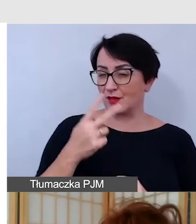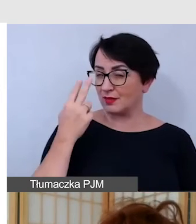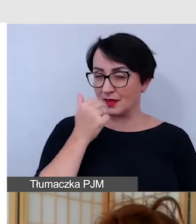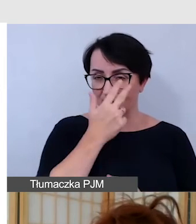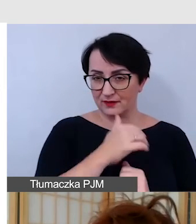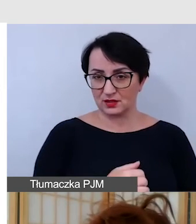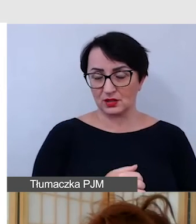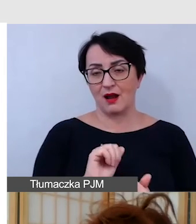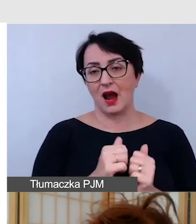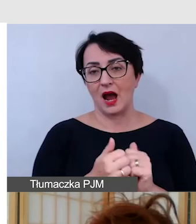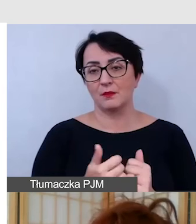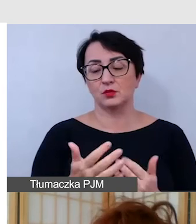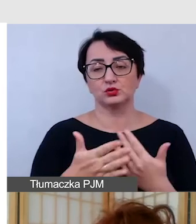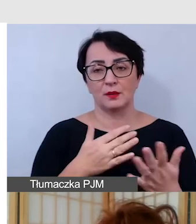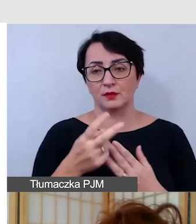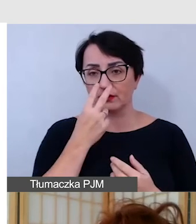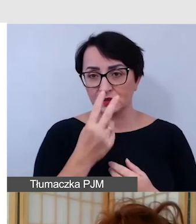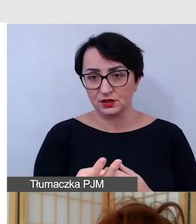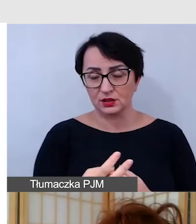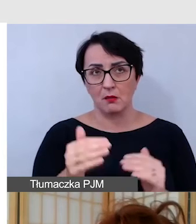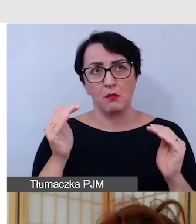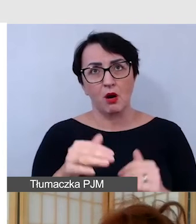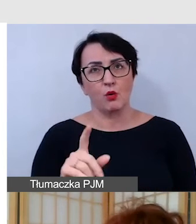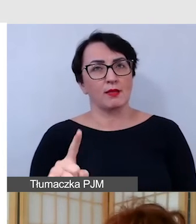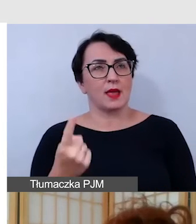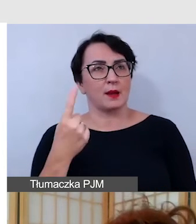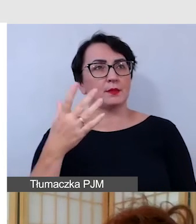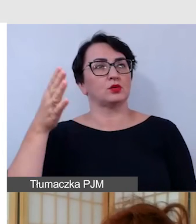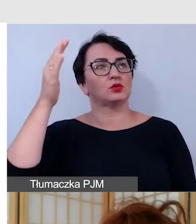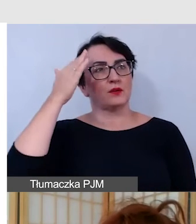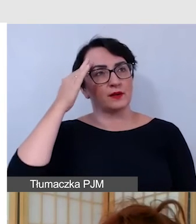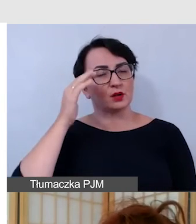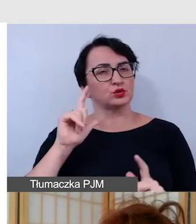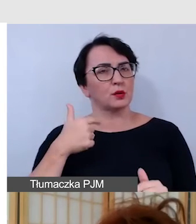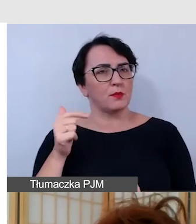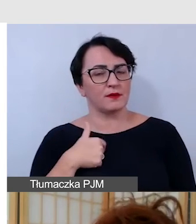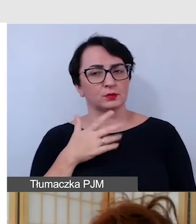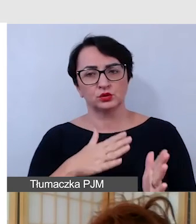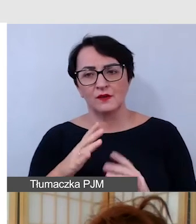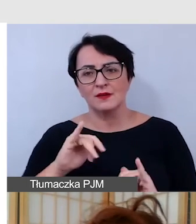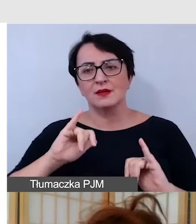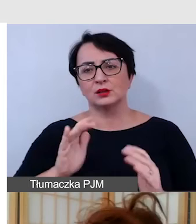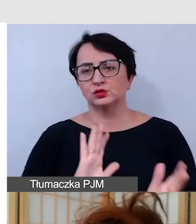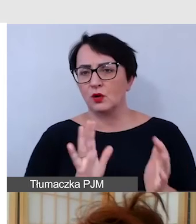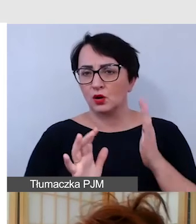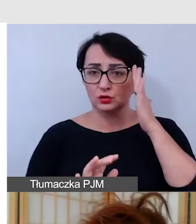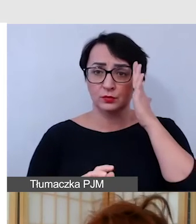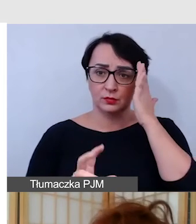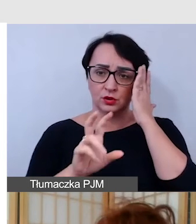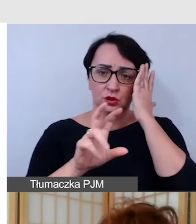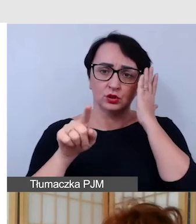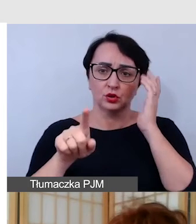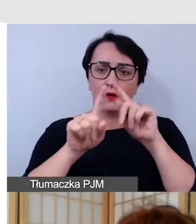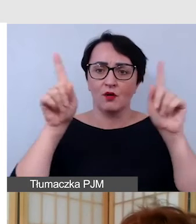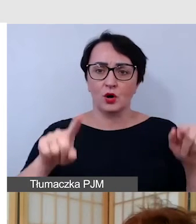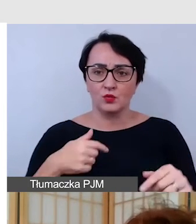bądź jest słabowidząca, mogła się najpierw dowiedzieć, co powinna przygotować, w jaki sposób, czy jest to jakiś formularz